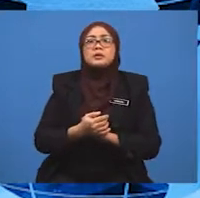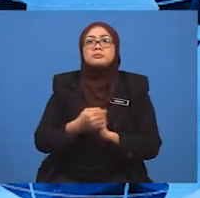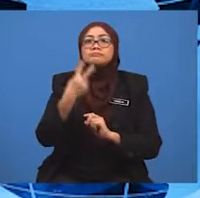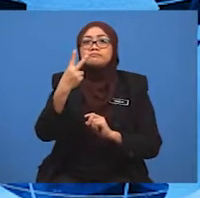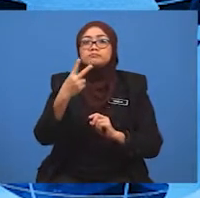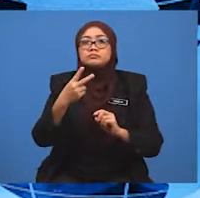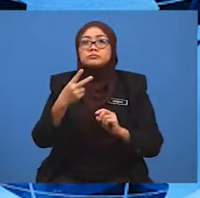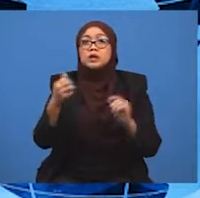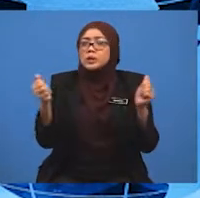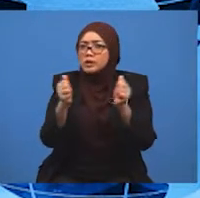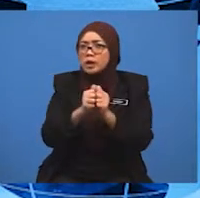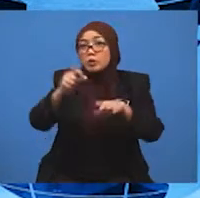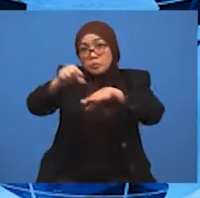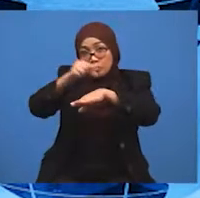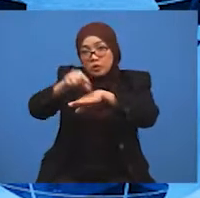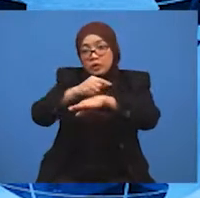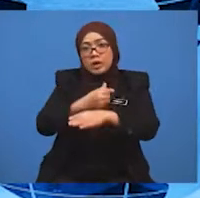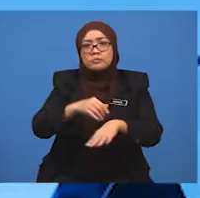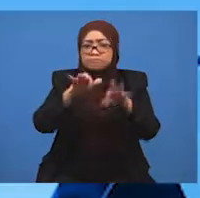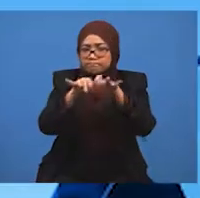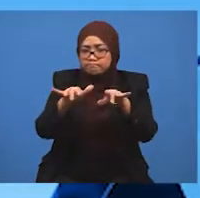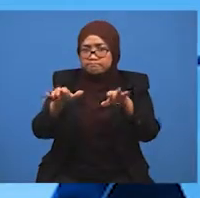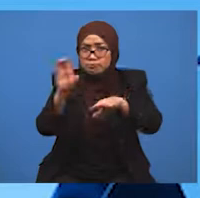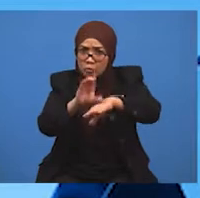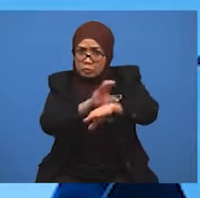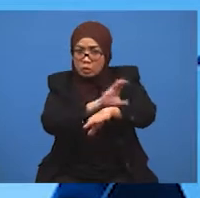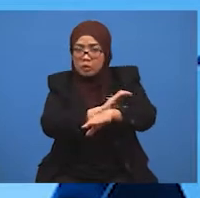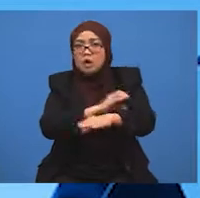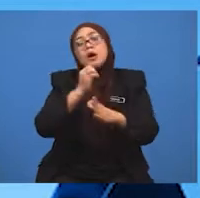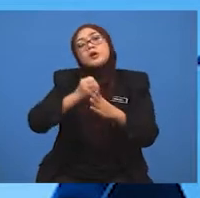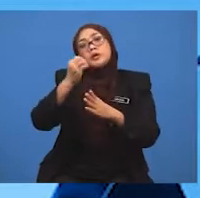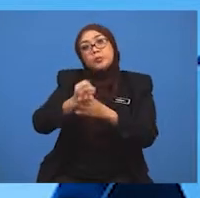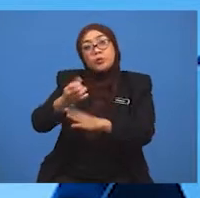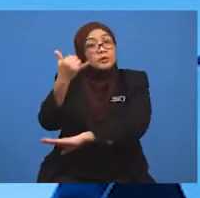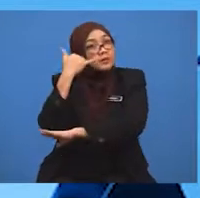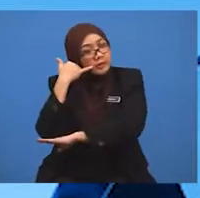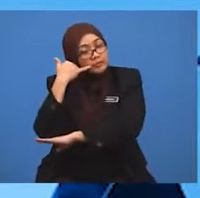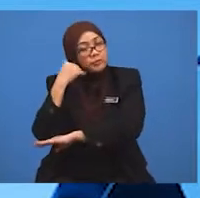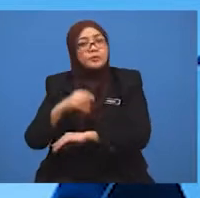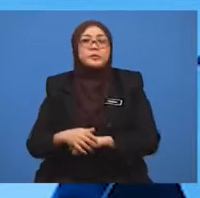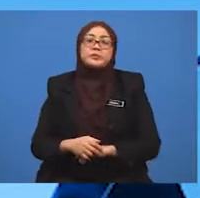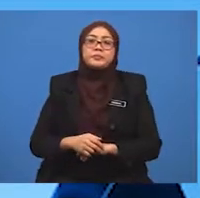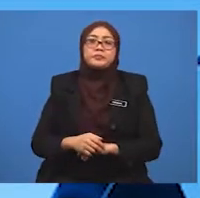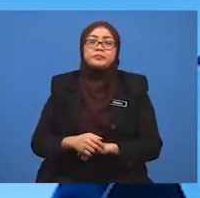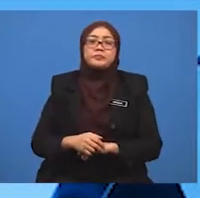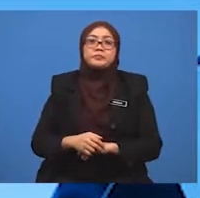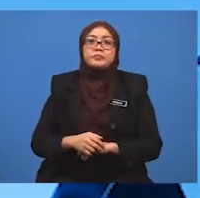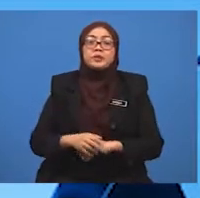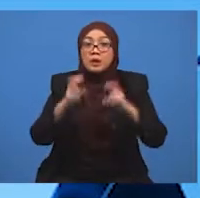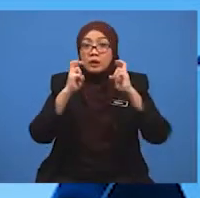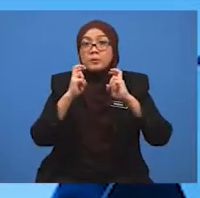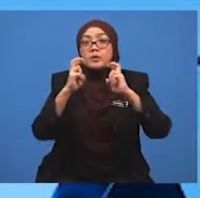komputer atau beranti bergerak. Seterusnya, pengangkutan awam yang menggunakan